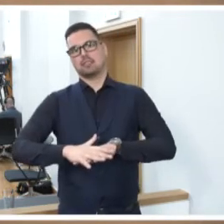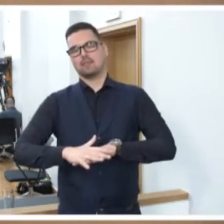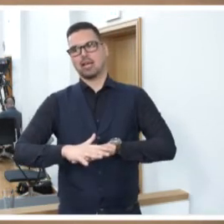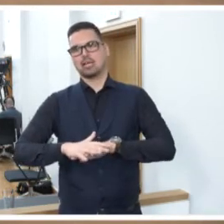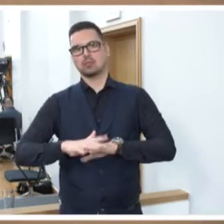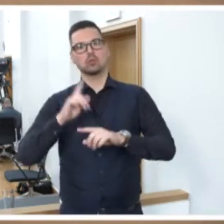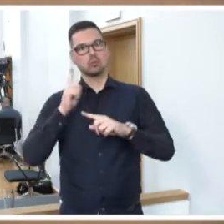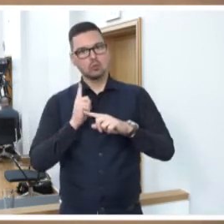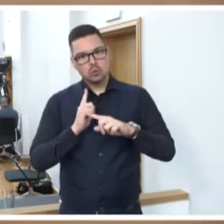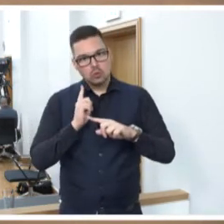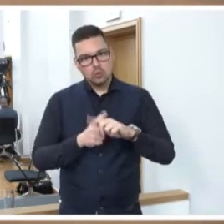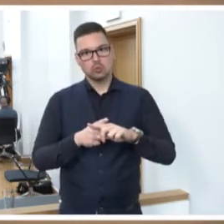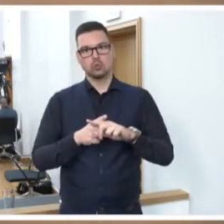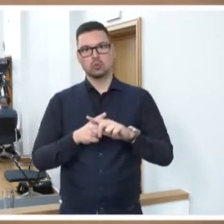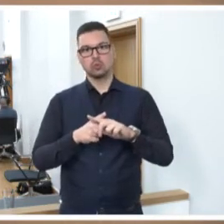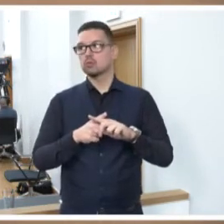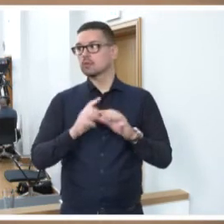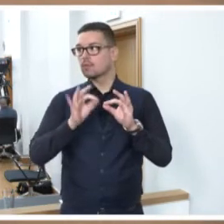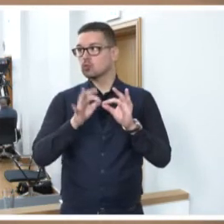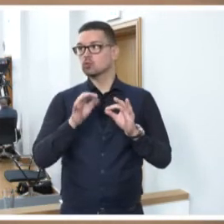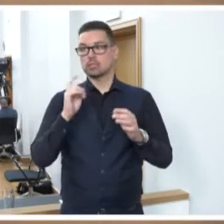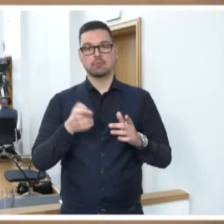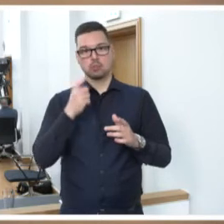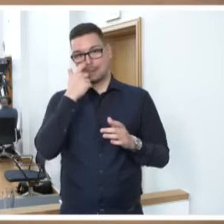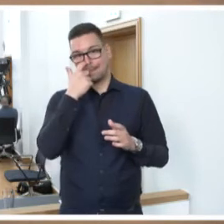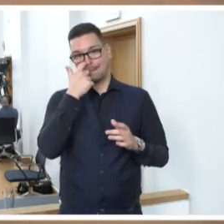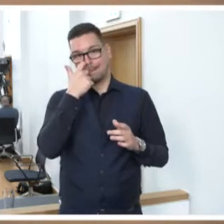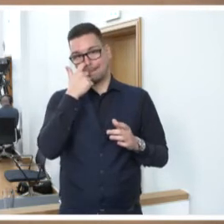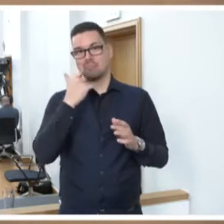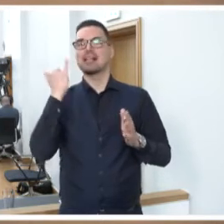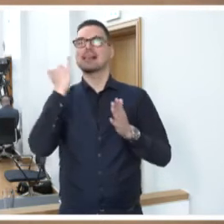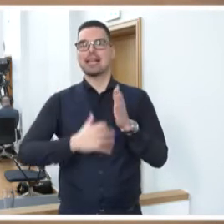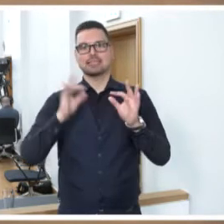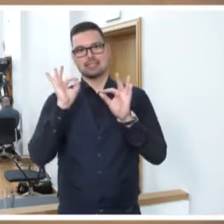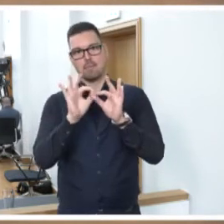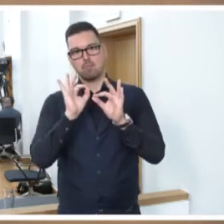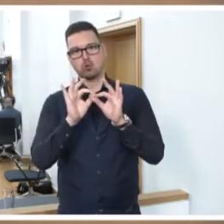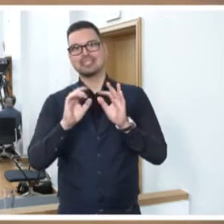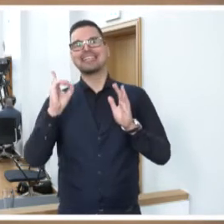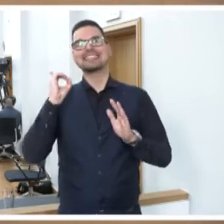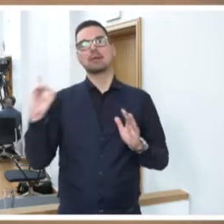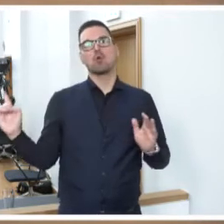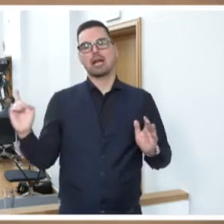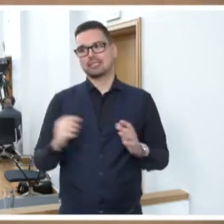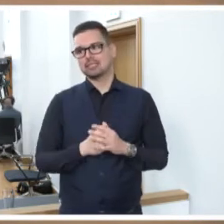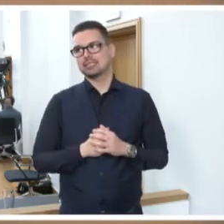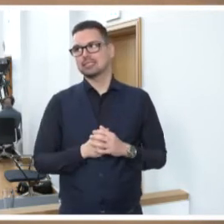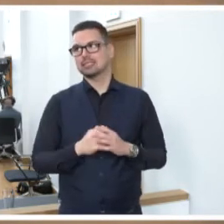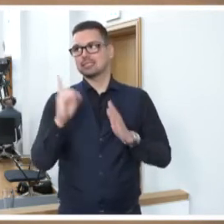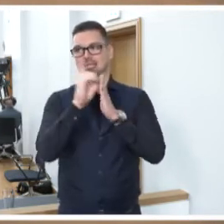entsprechenden Professionen, wenn das funktionieren soll. Allerletzter Punkt, Demokratie und